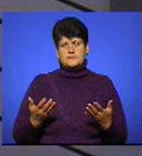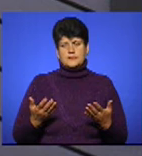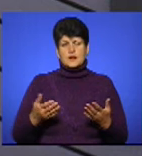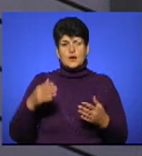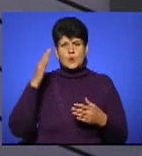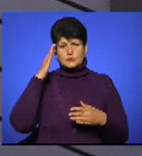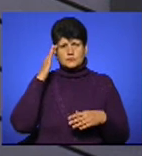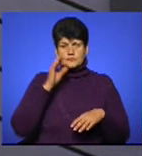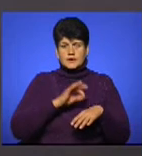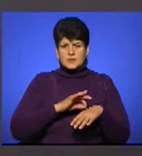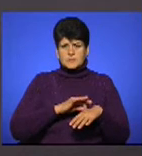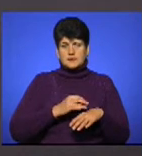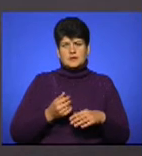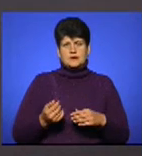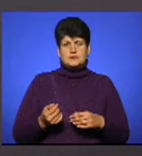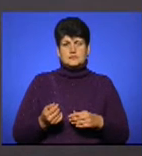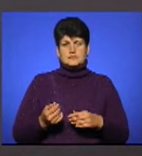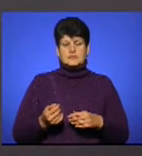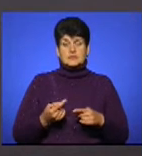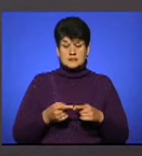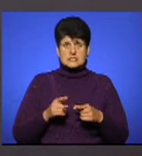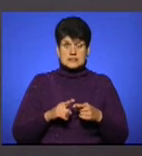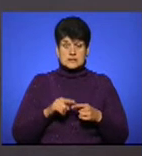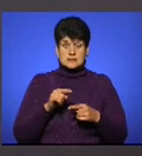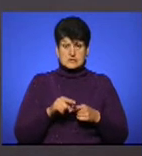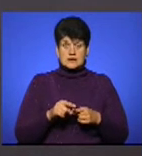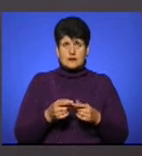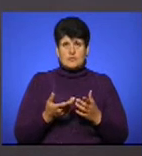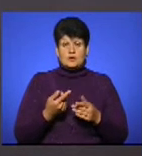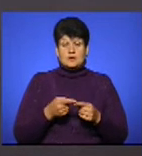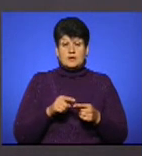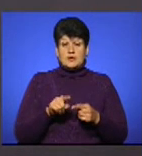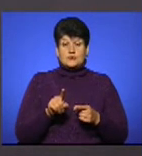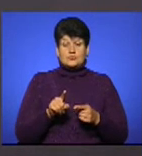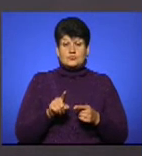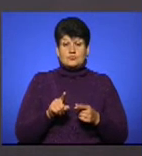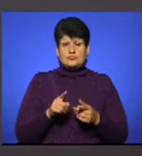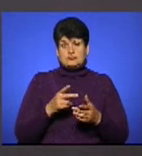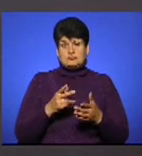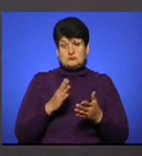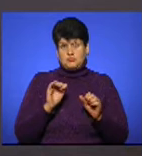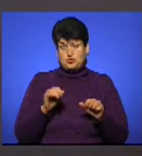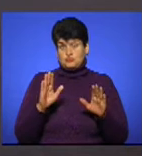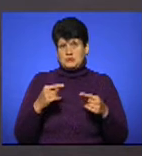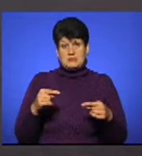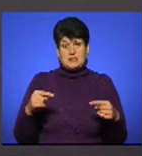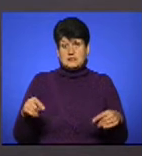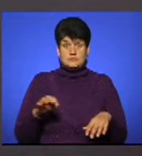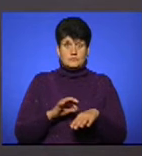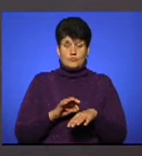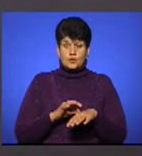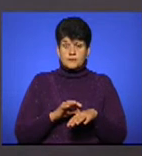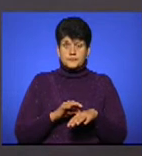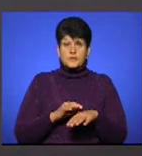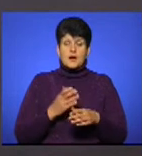головний біль. Тобто, це такі прояви, які характерні і для інших захворювань. Але